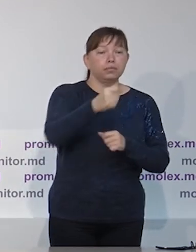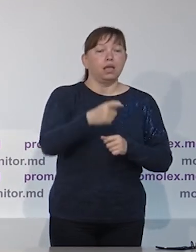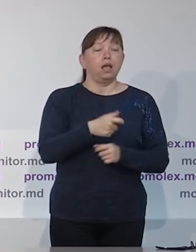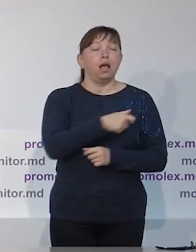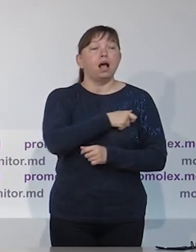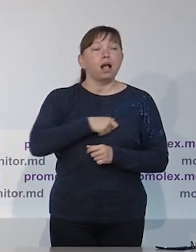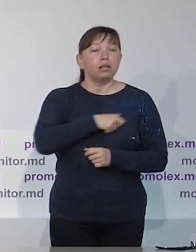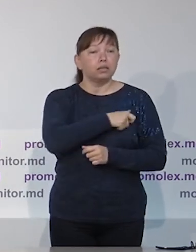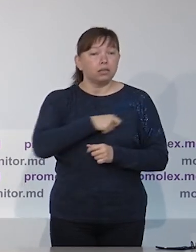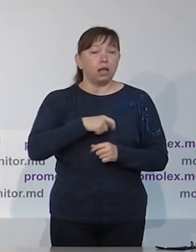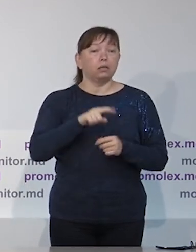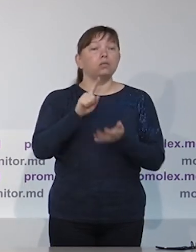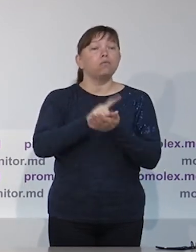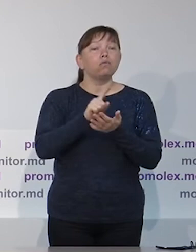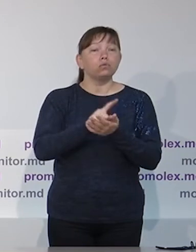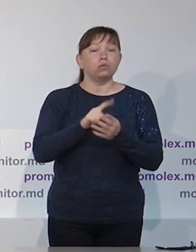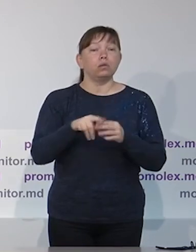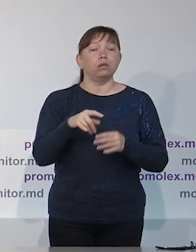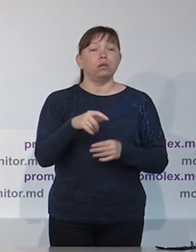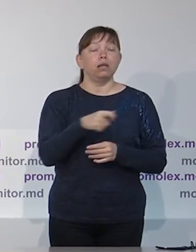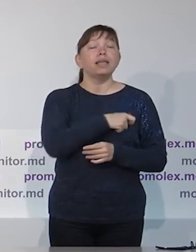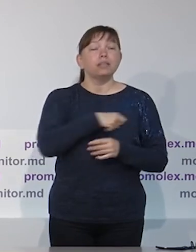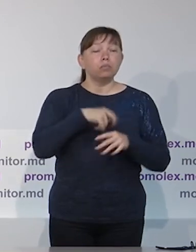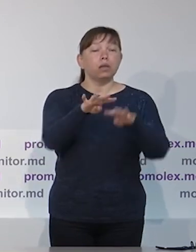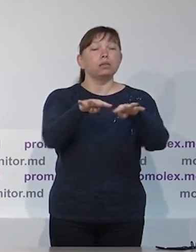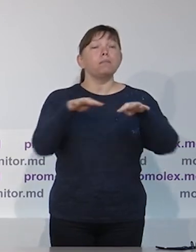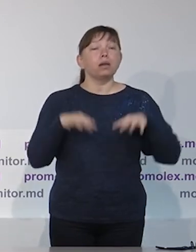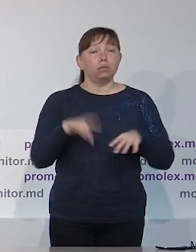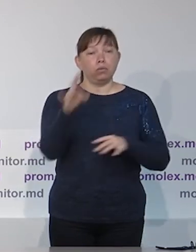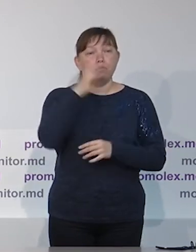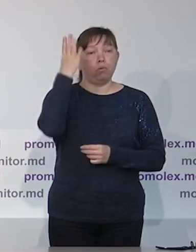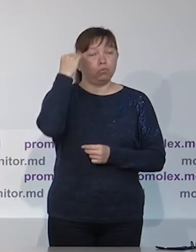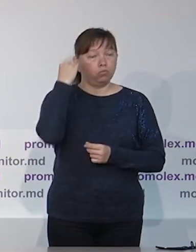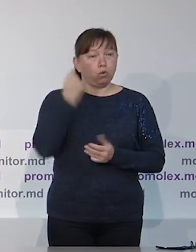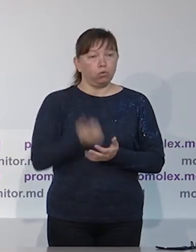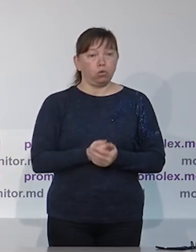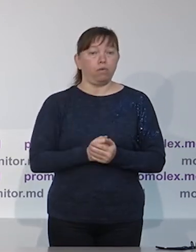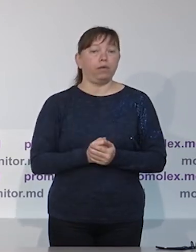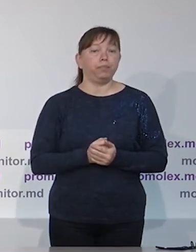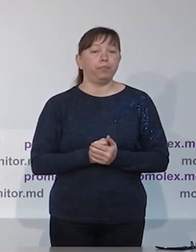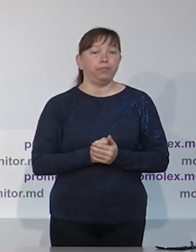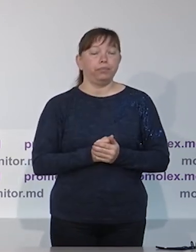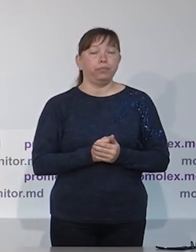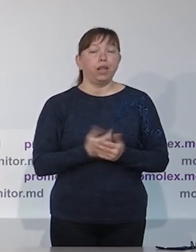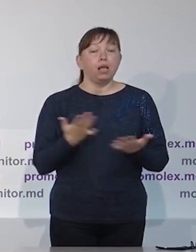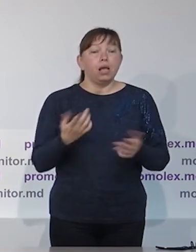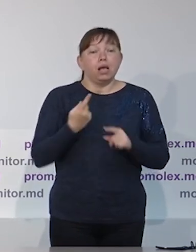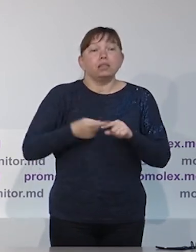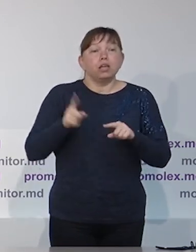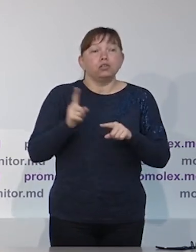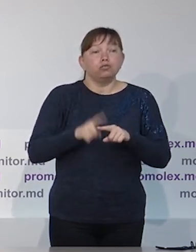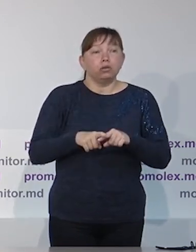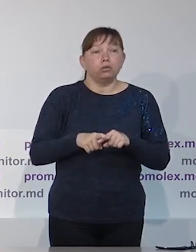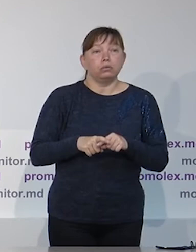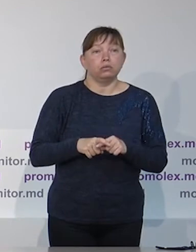мая они приняли в новой редакции регламент о выдвижении регистрации